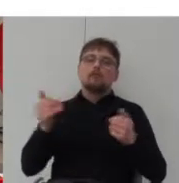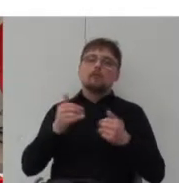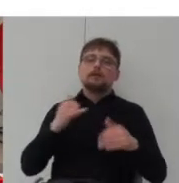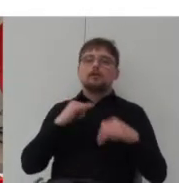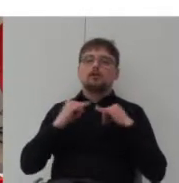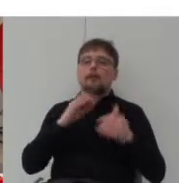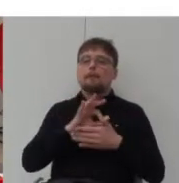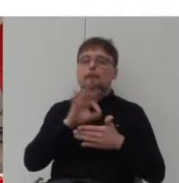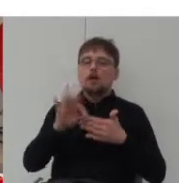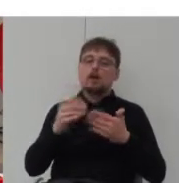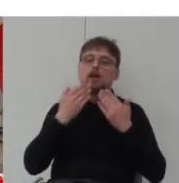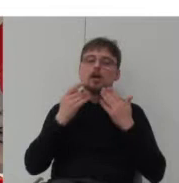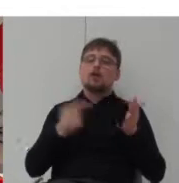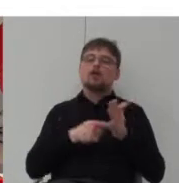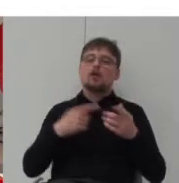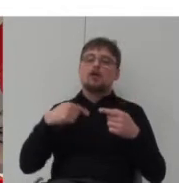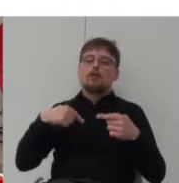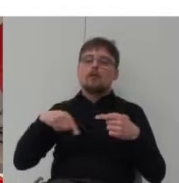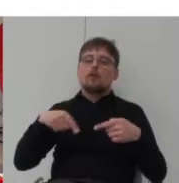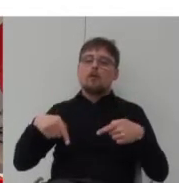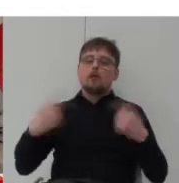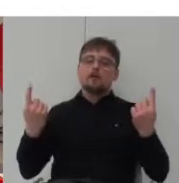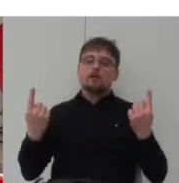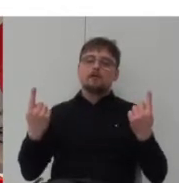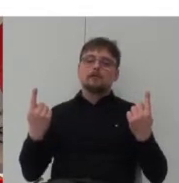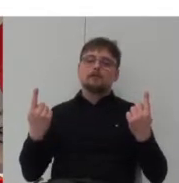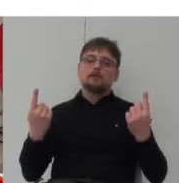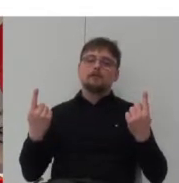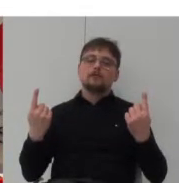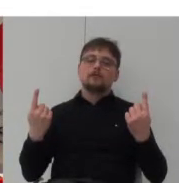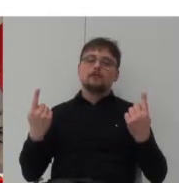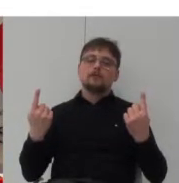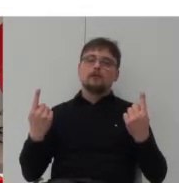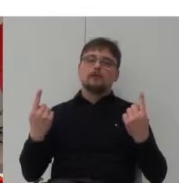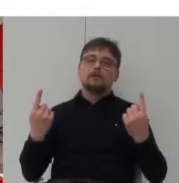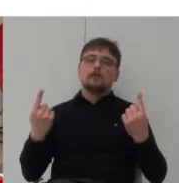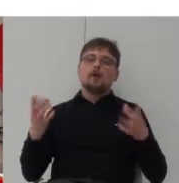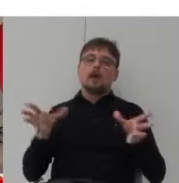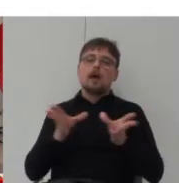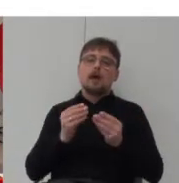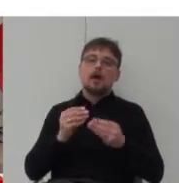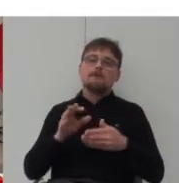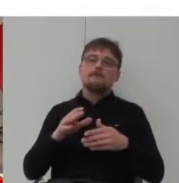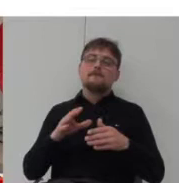dzięki temu nie było też konfliktu z tą formułą przetargów